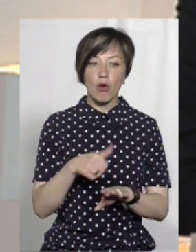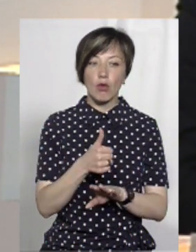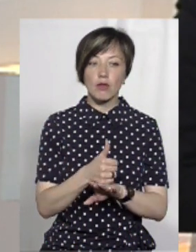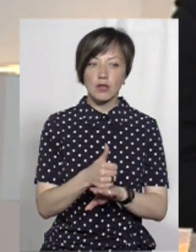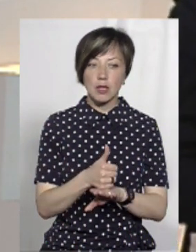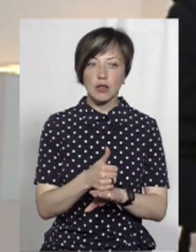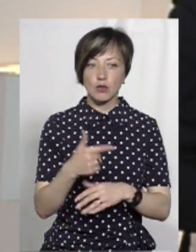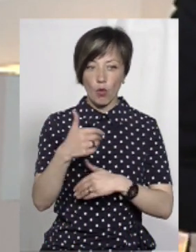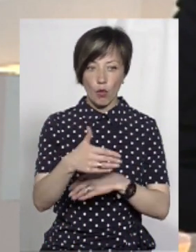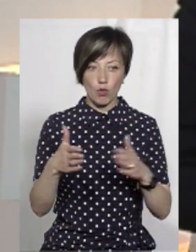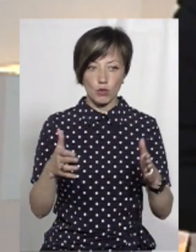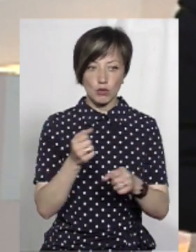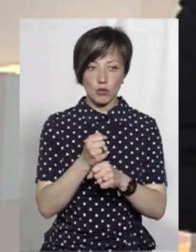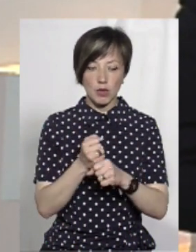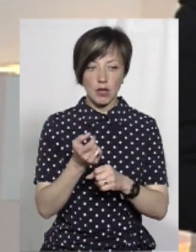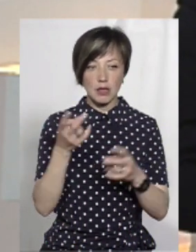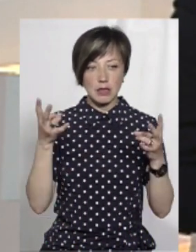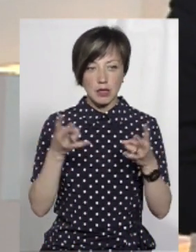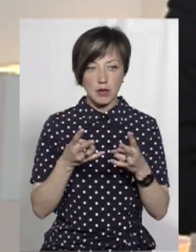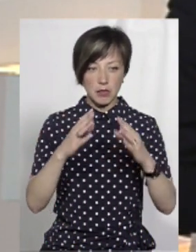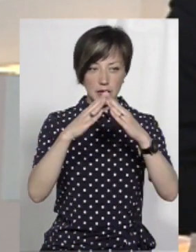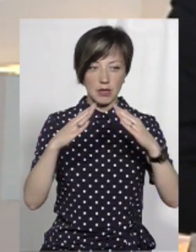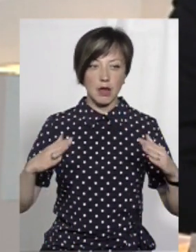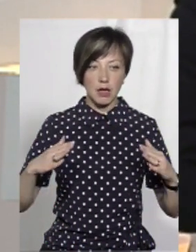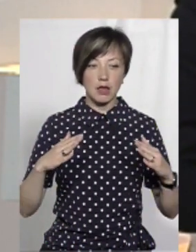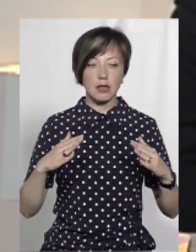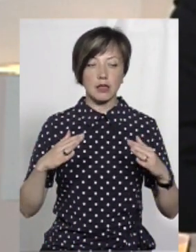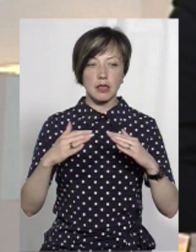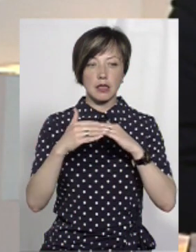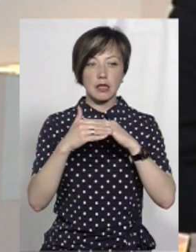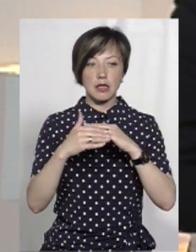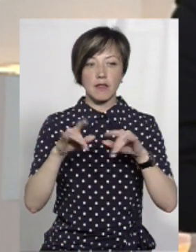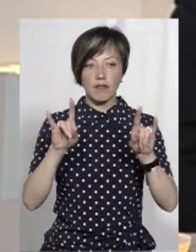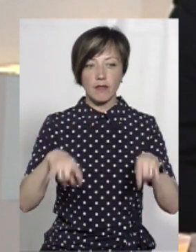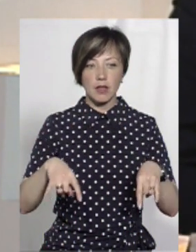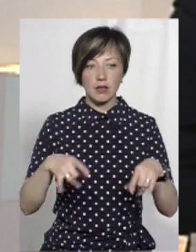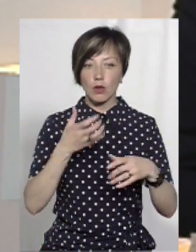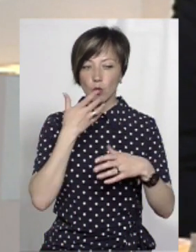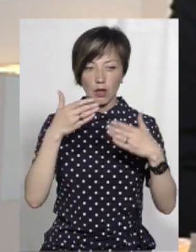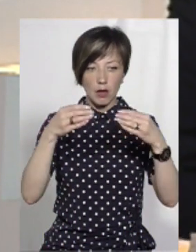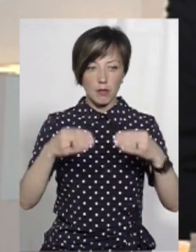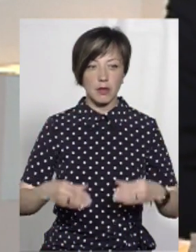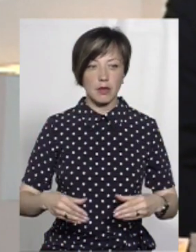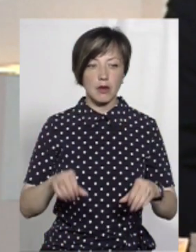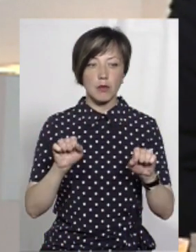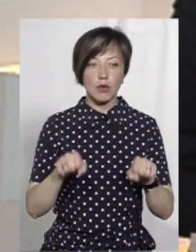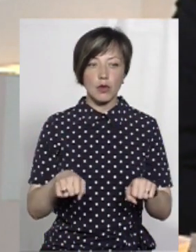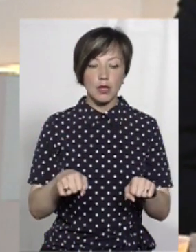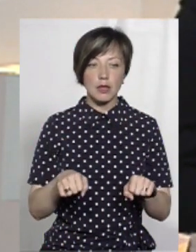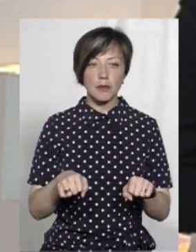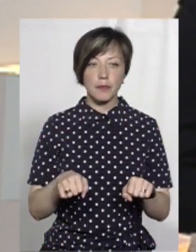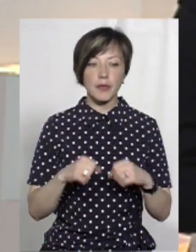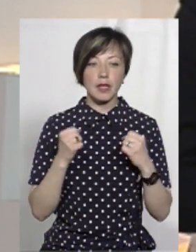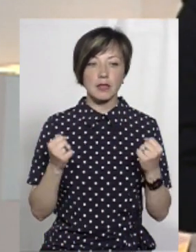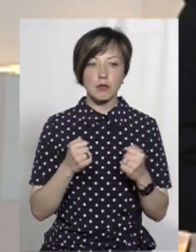головне, що ми коробку зараз зробили, а нам треба накрити дах і закрити вікна, утеплення зробити, щоб ми могли в